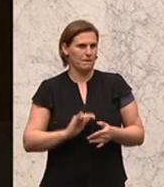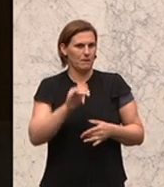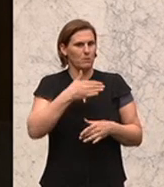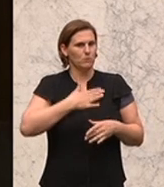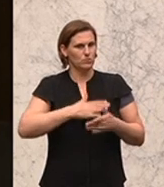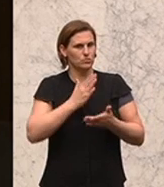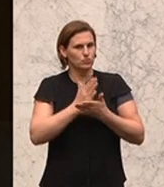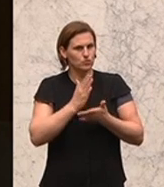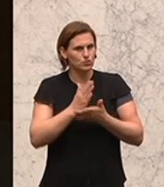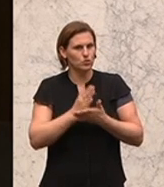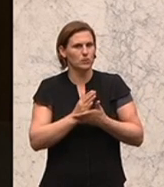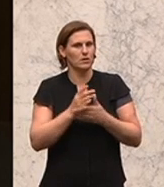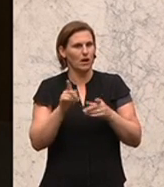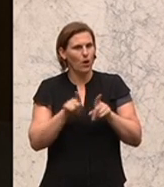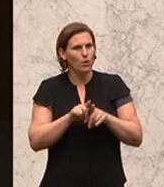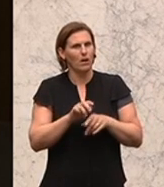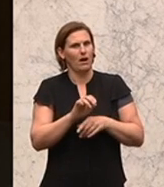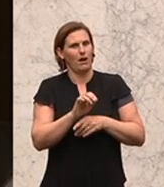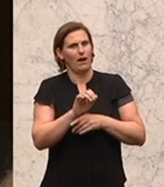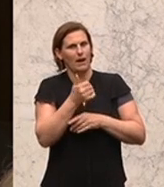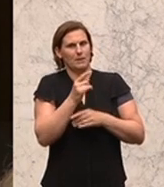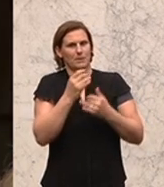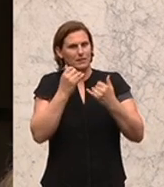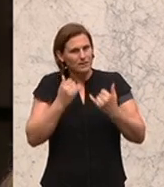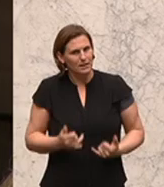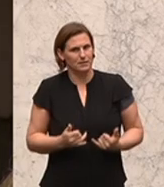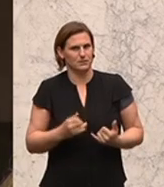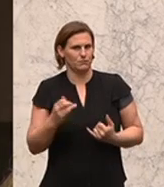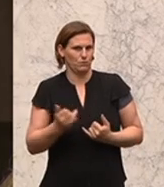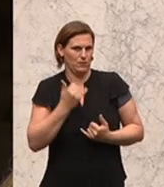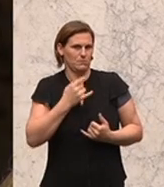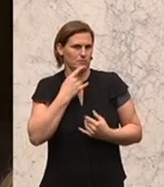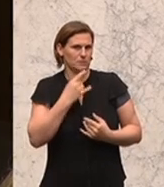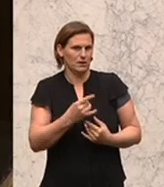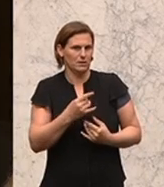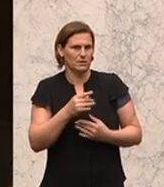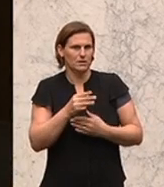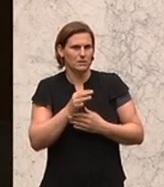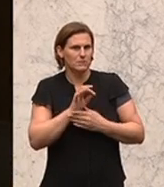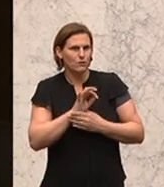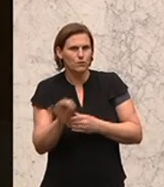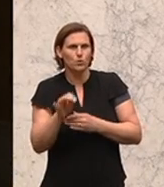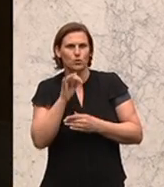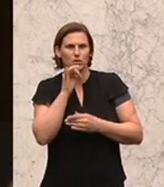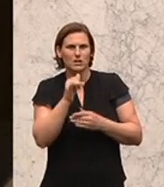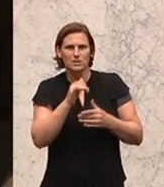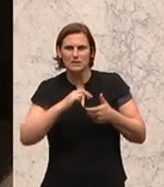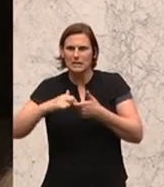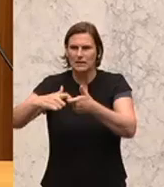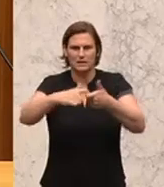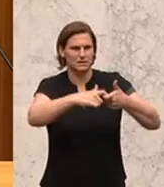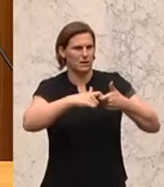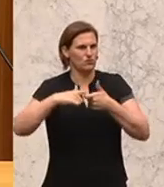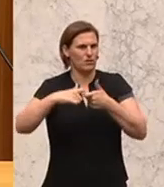ich schon jetzt auch ein für alle Mal sagen, weil diese Frage immer wieder kommt, es gibt dafür keinen gesamtgesellschaftlichen